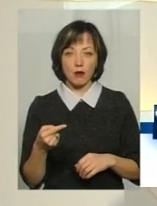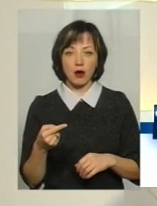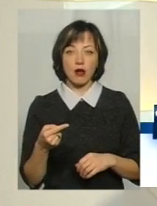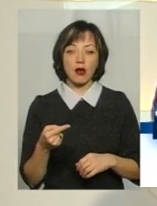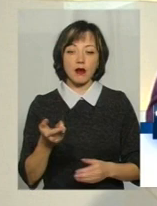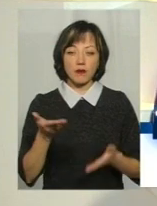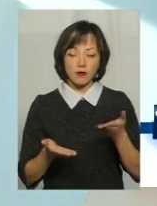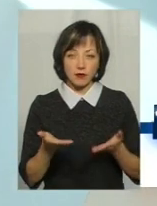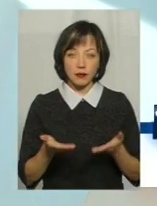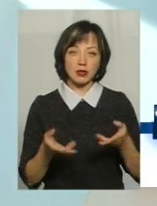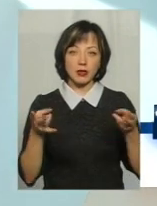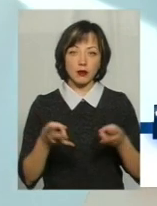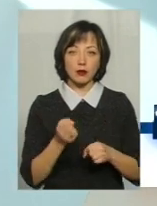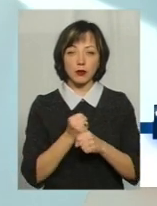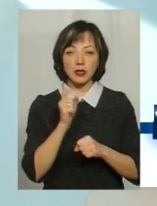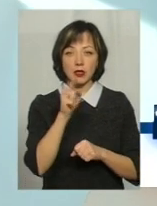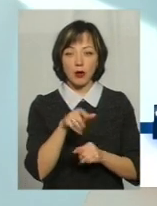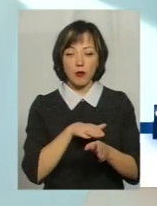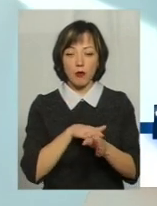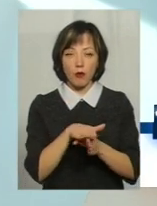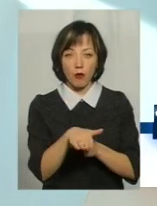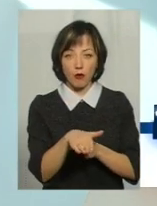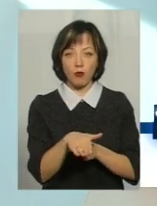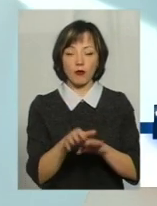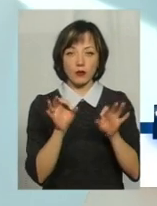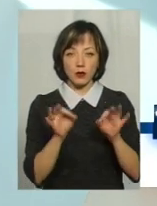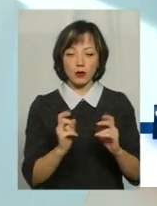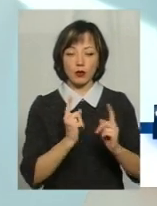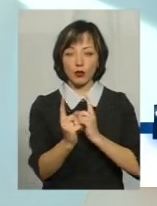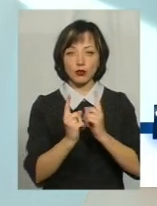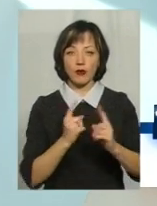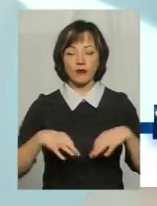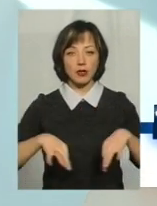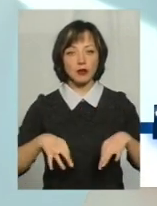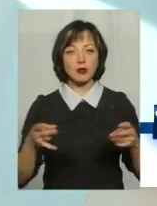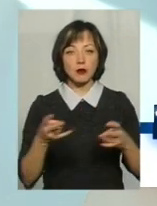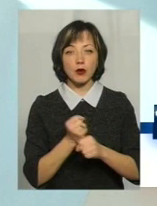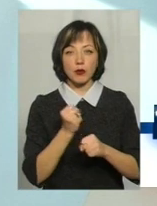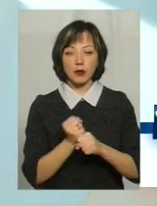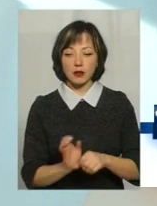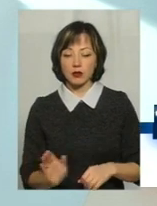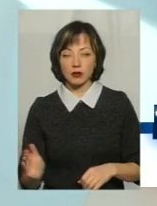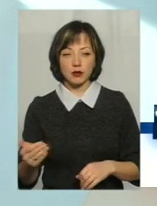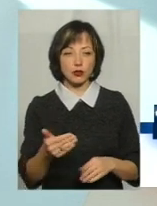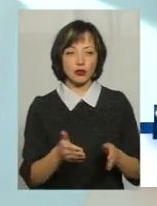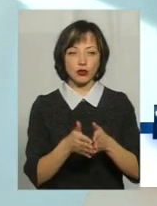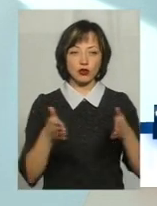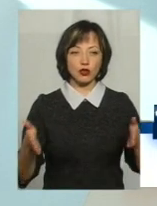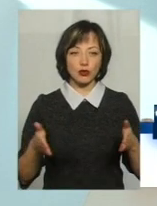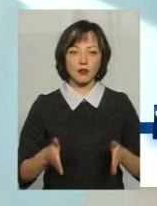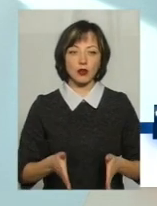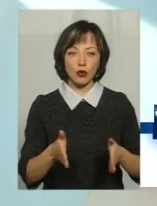Очевидно, того, щоб там повноцінно курсував транспорт, там треба робити заїзні кишені, розширювати дорогу.